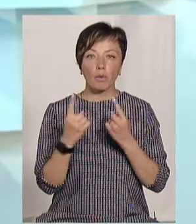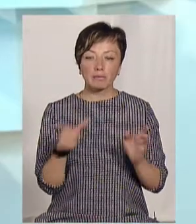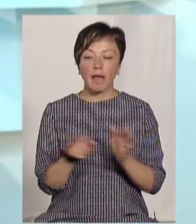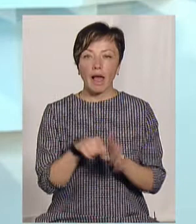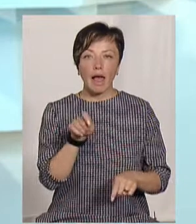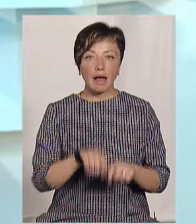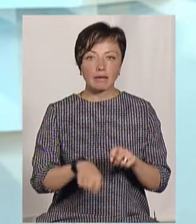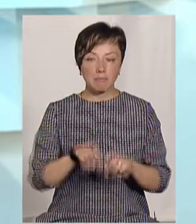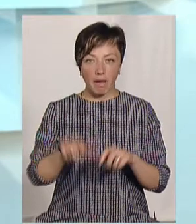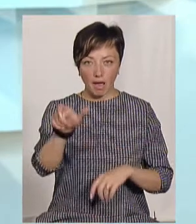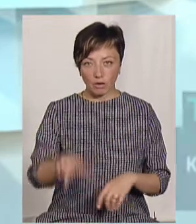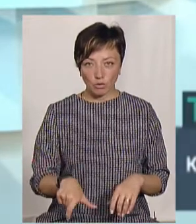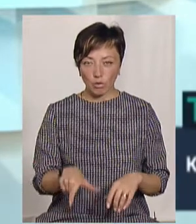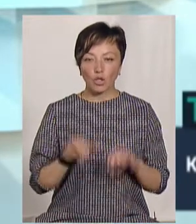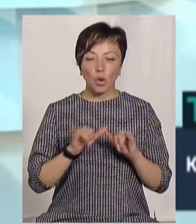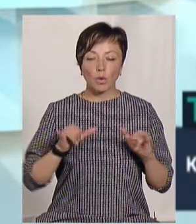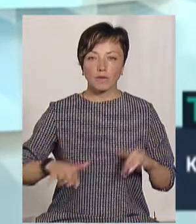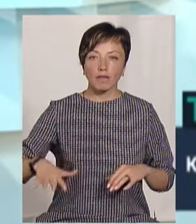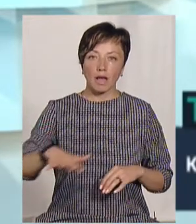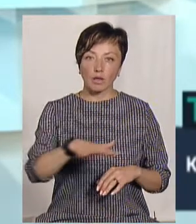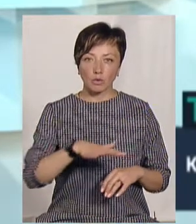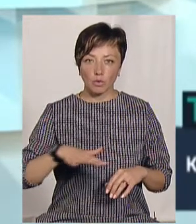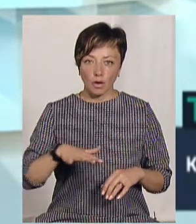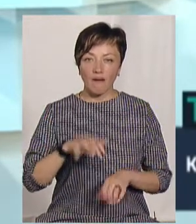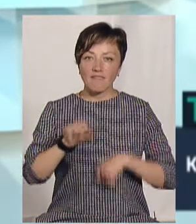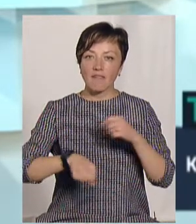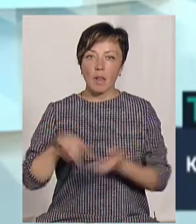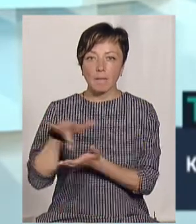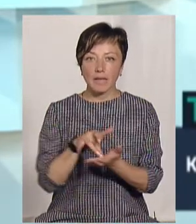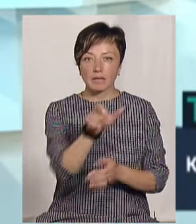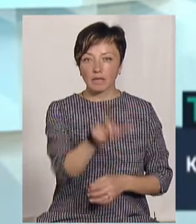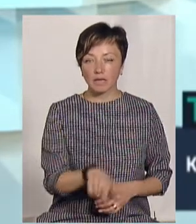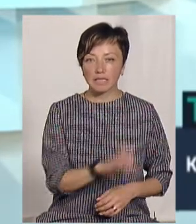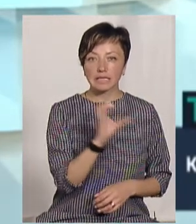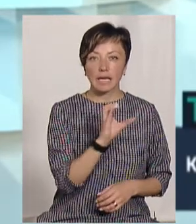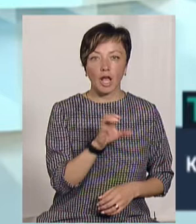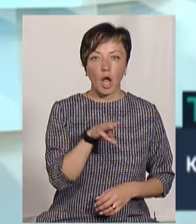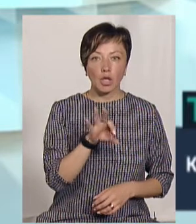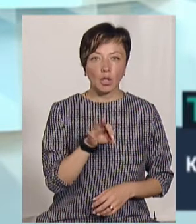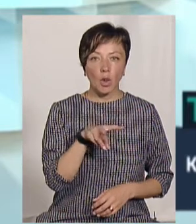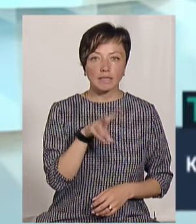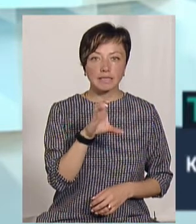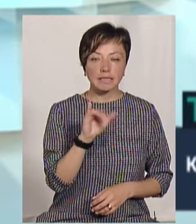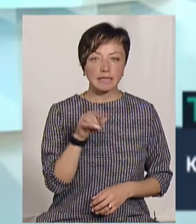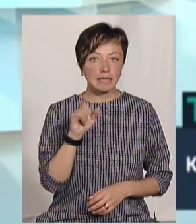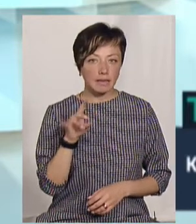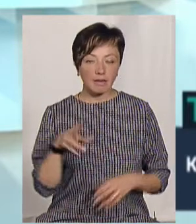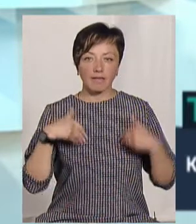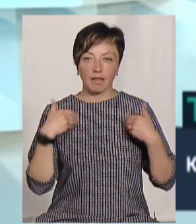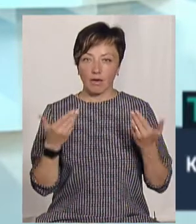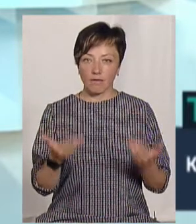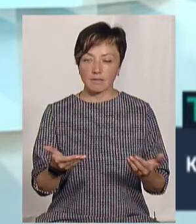з експертом з розвитку територій, веломандрівником Сергієм Толстіхіним. Вітаю вас, пане Сергію, студії.